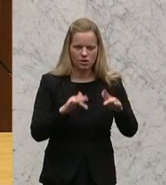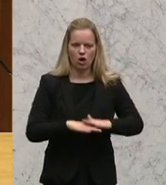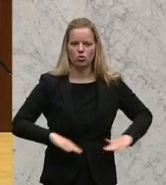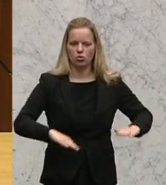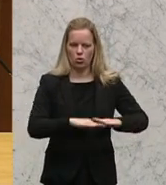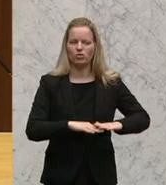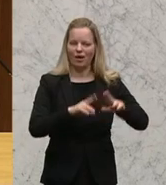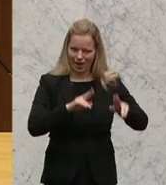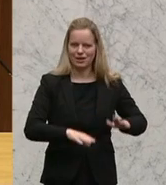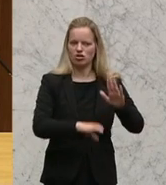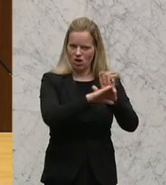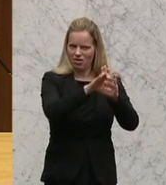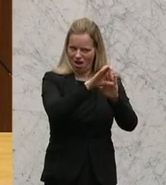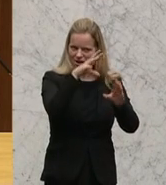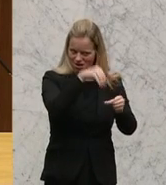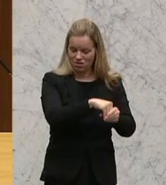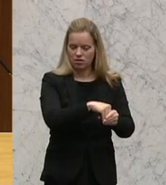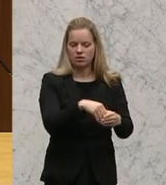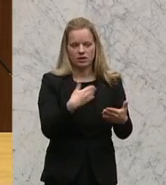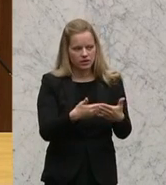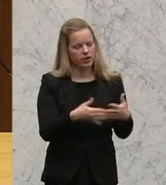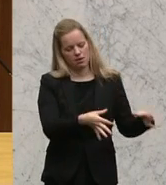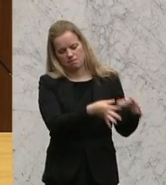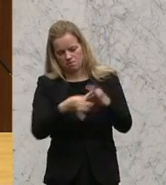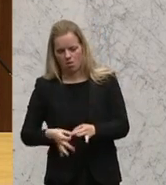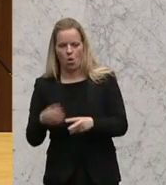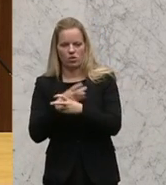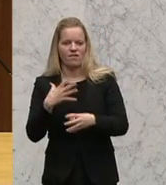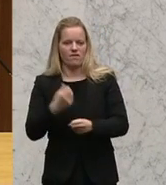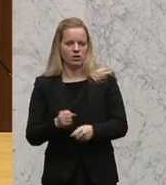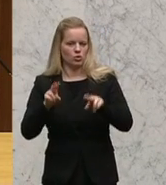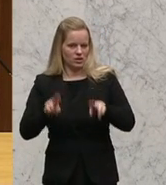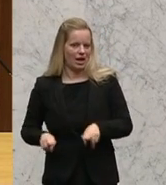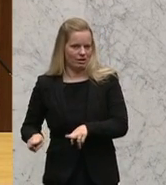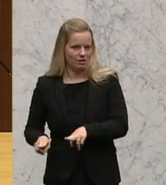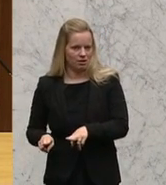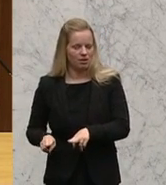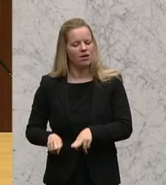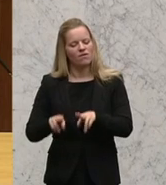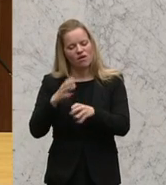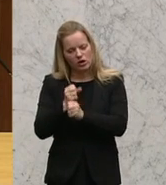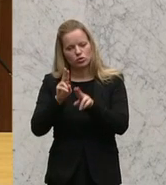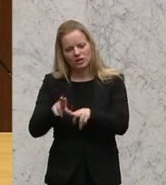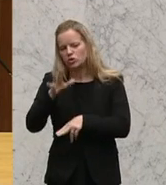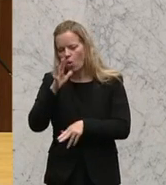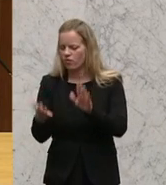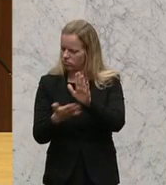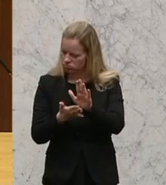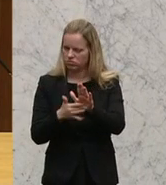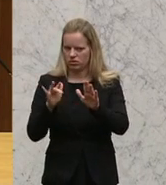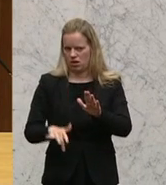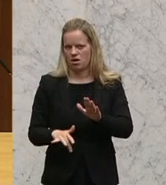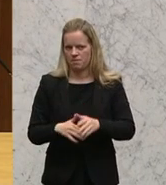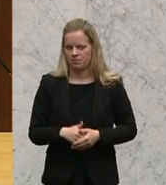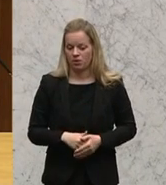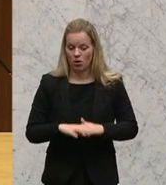der Europäischen Union verankert ist, eben österreichisches Verfassungsrecht und das hat der Verfassungsgerichtshof auch entsprechend festgestellt. Und genau dieses